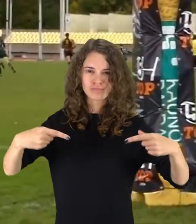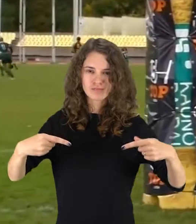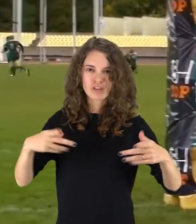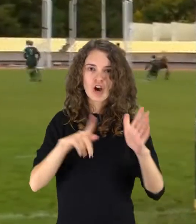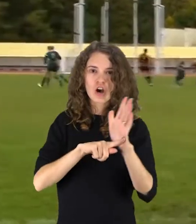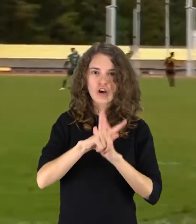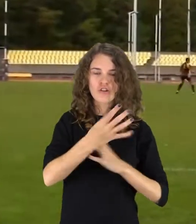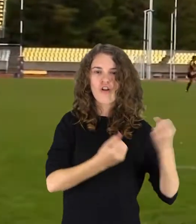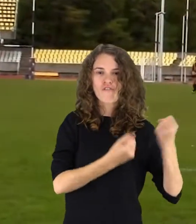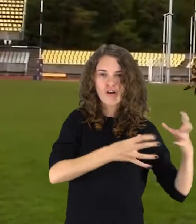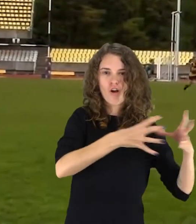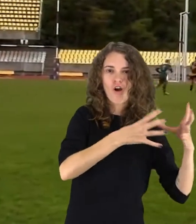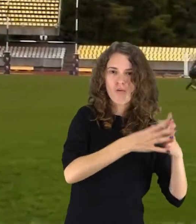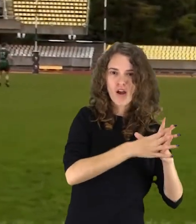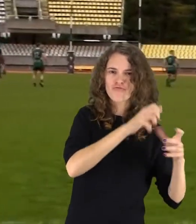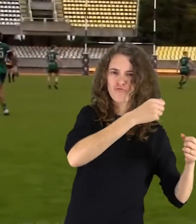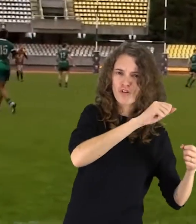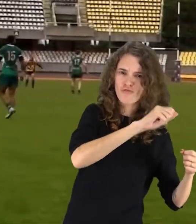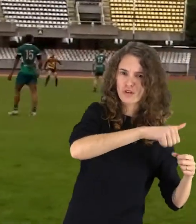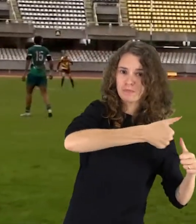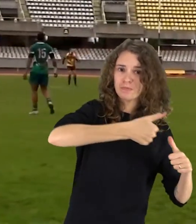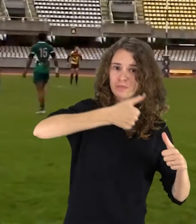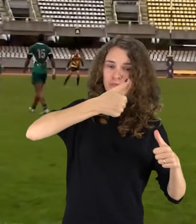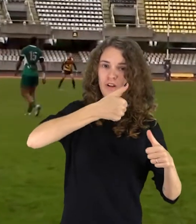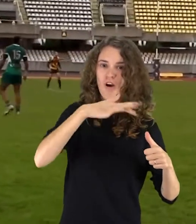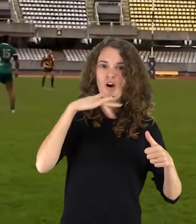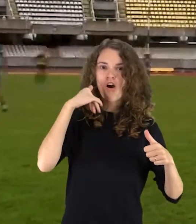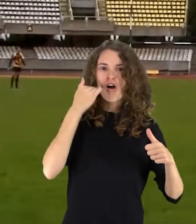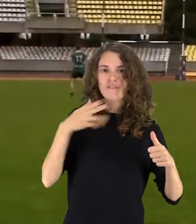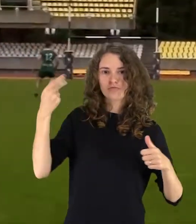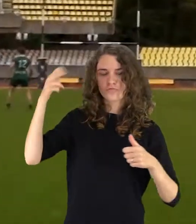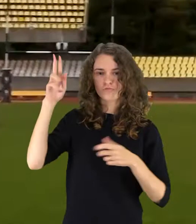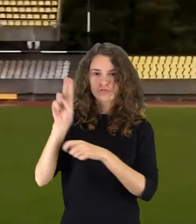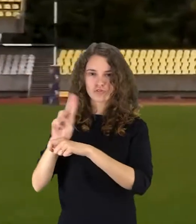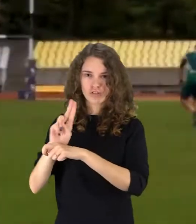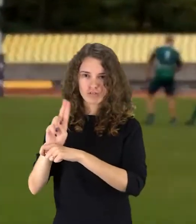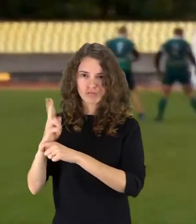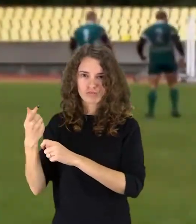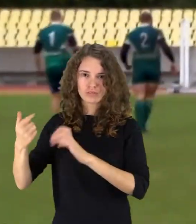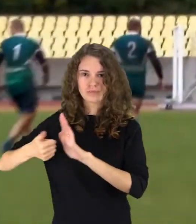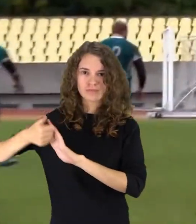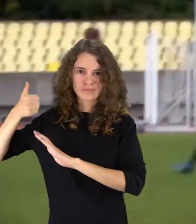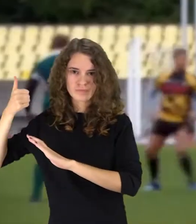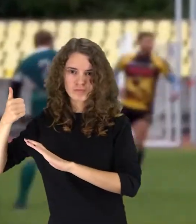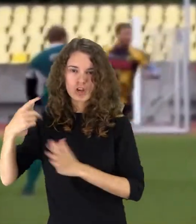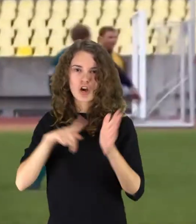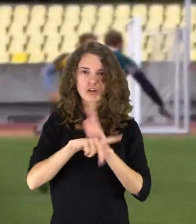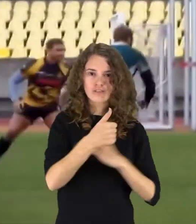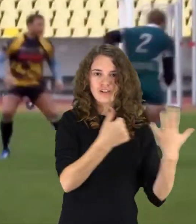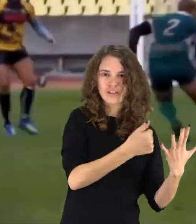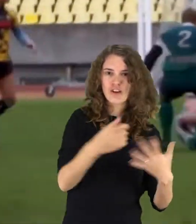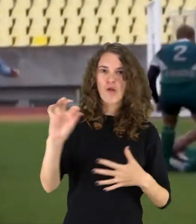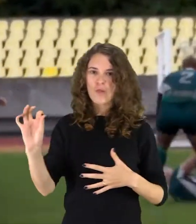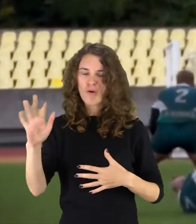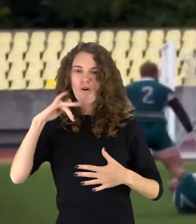prasidėjo vairo kalbio ekipos naudai. Pabrolių Gedimino ir Kestučio Marcišausko baudos smūgių, Šiauliečiai pirmavo rezultatų 6-0. Vis